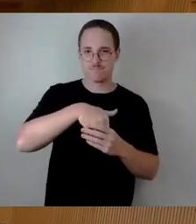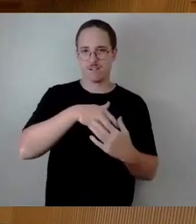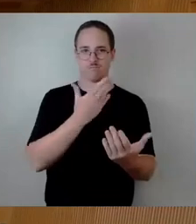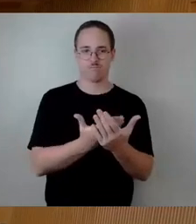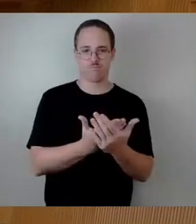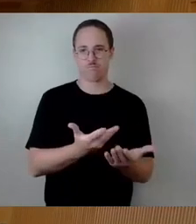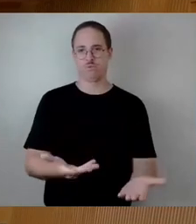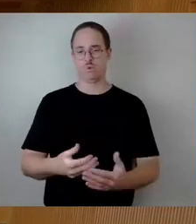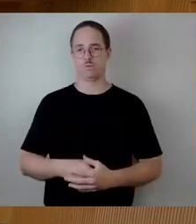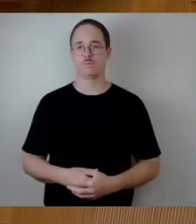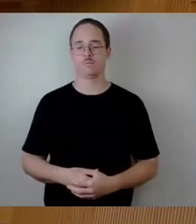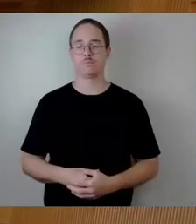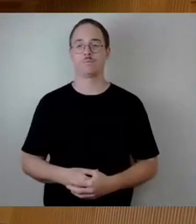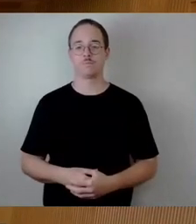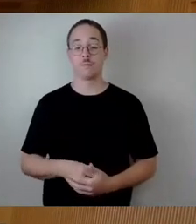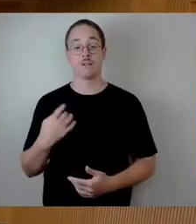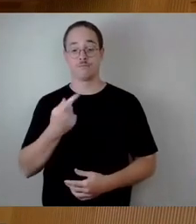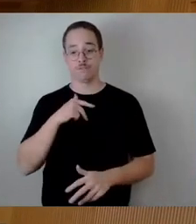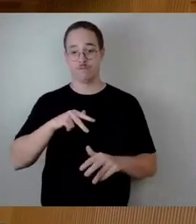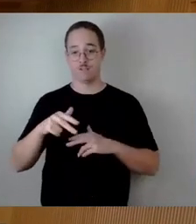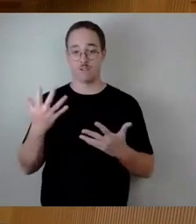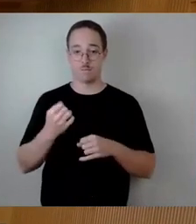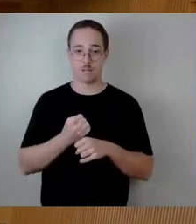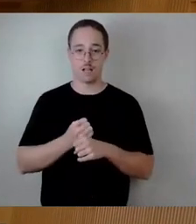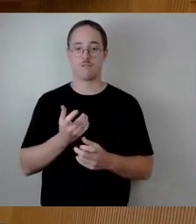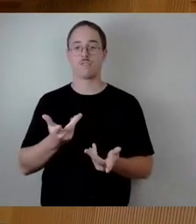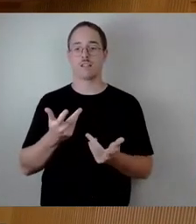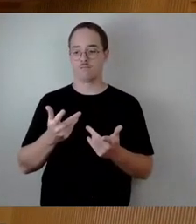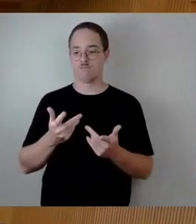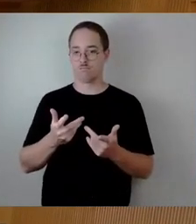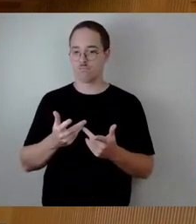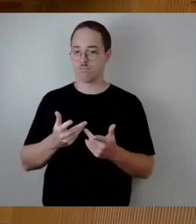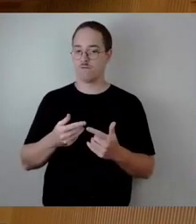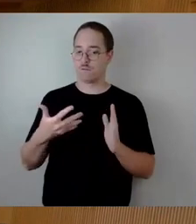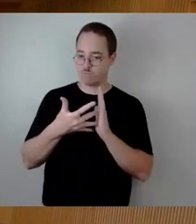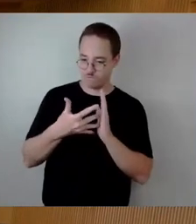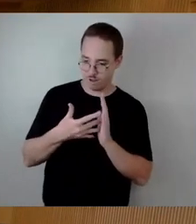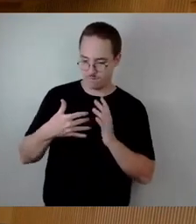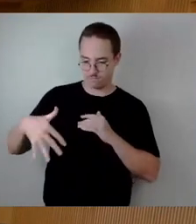und gucken, sind Fehler passiert, wo sind Fehler passiert